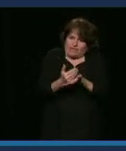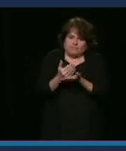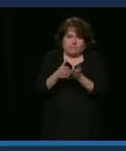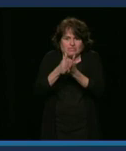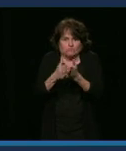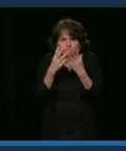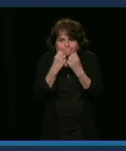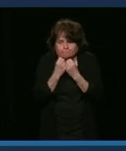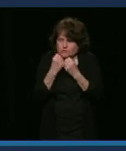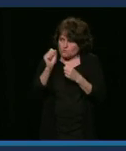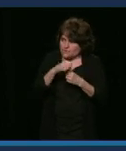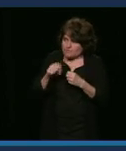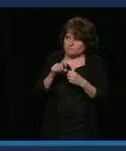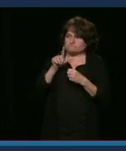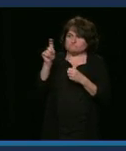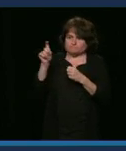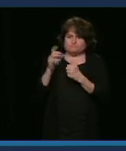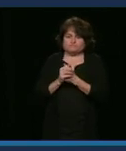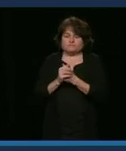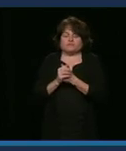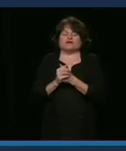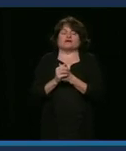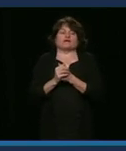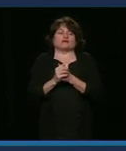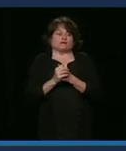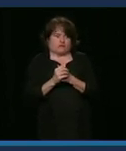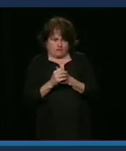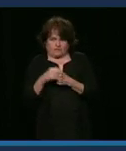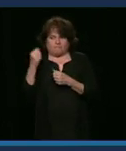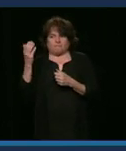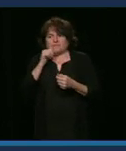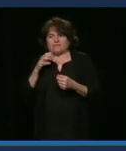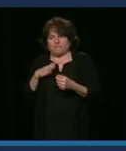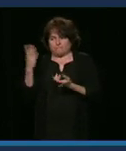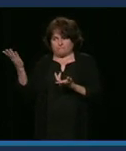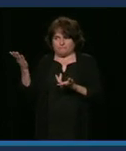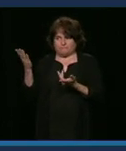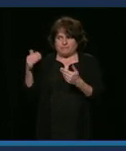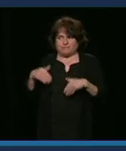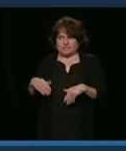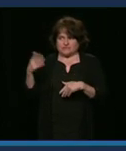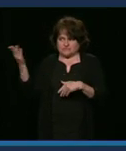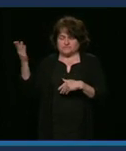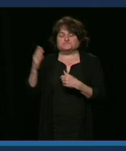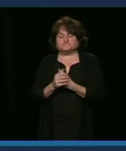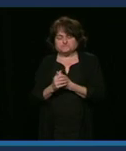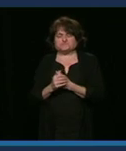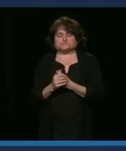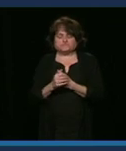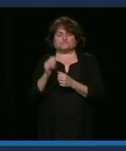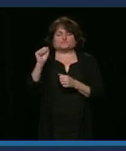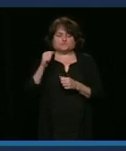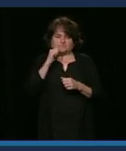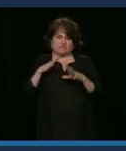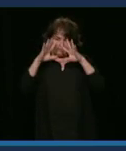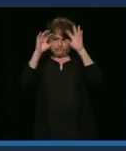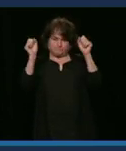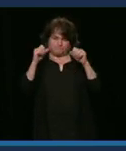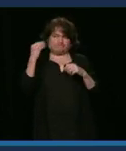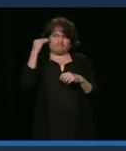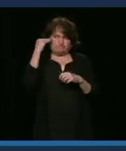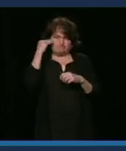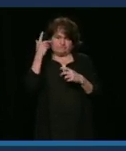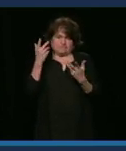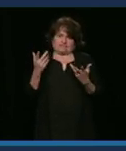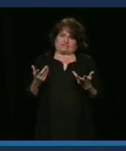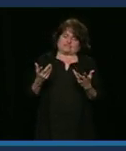Oui, bien, Mme la Présidente, je l'ai dit, c'est un dossier qui est complexe. Je l'ai reconnu, c'est un dossier qui est complexe, qui est sensible, tant pour la localisation du